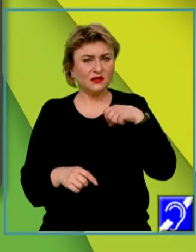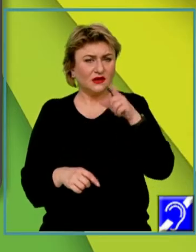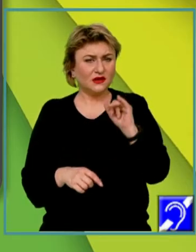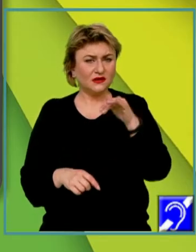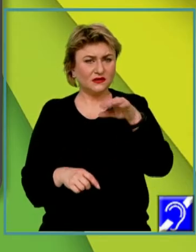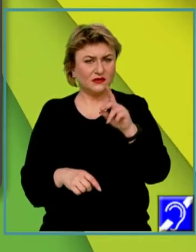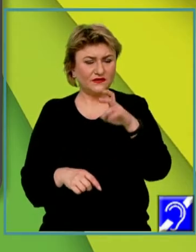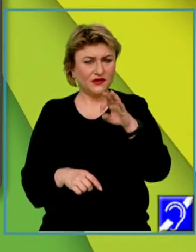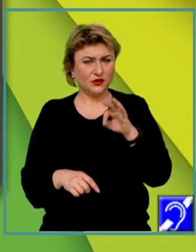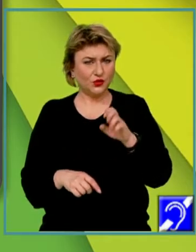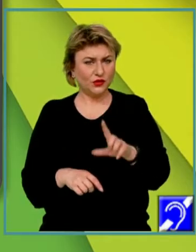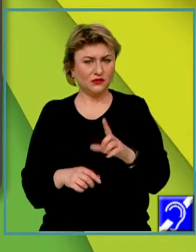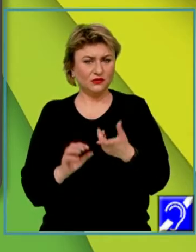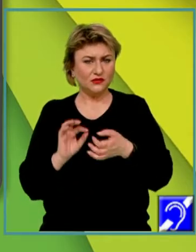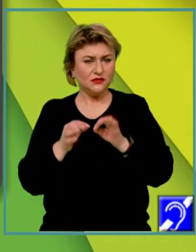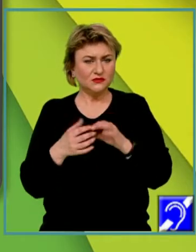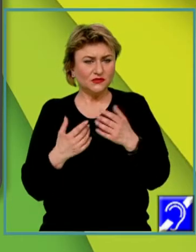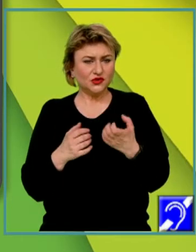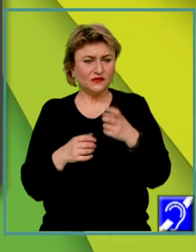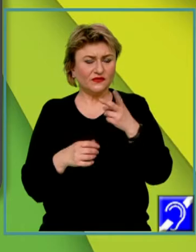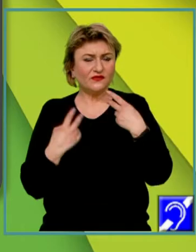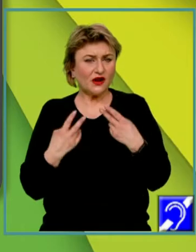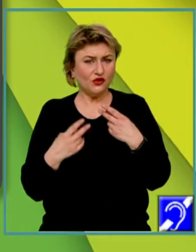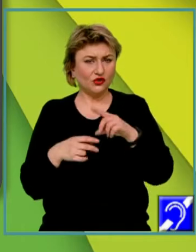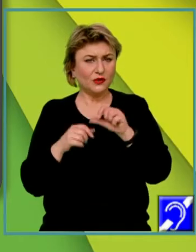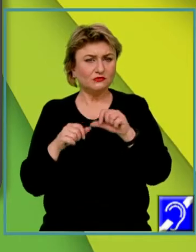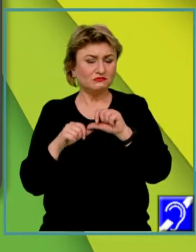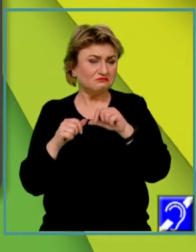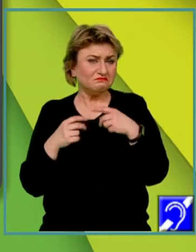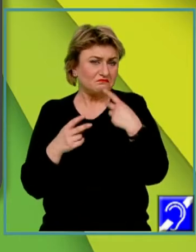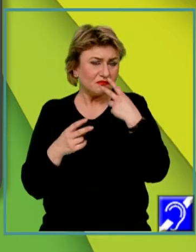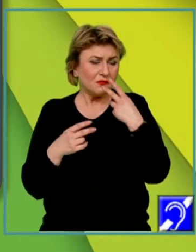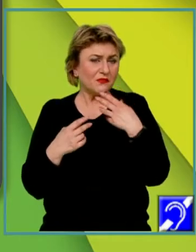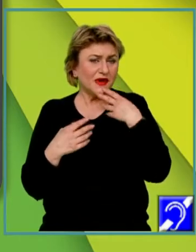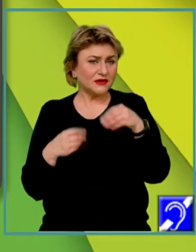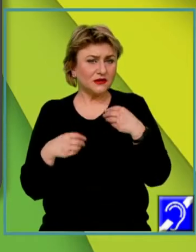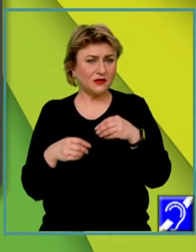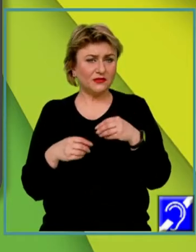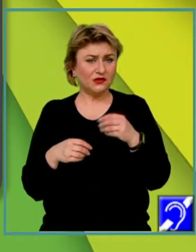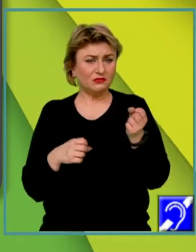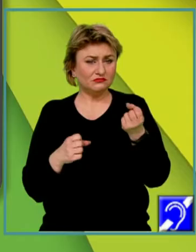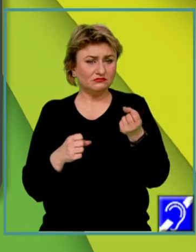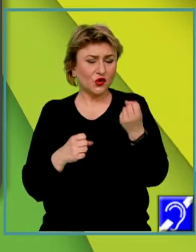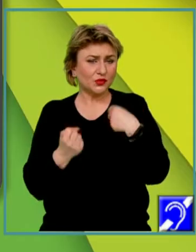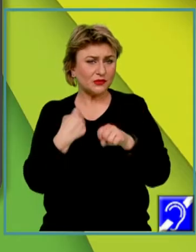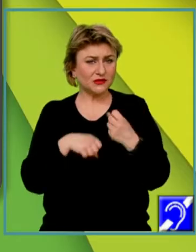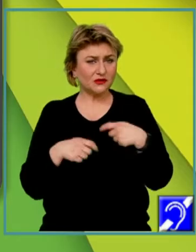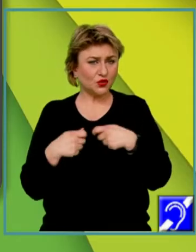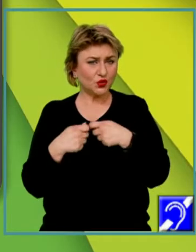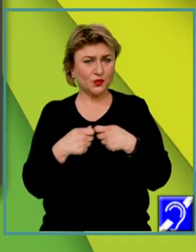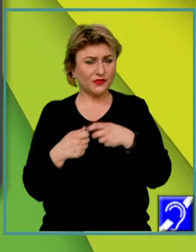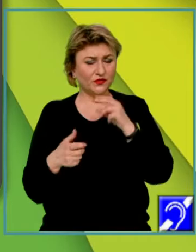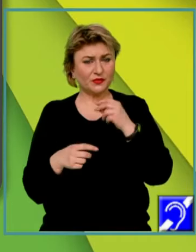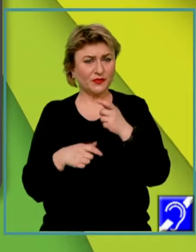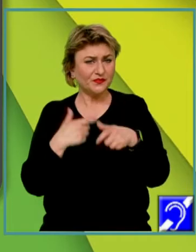valori, modele comportamentale, grupurile, vorbim despre